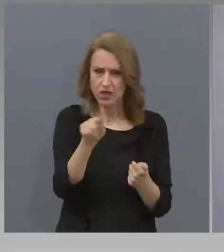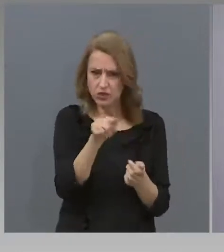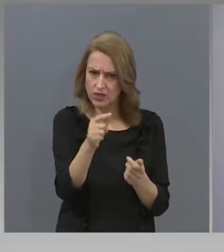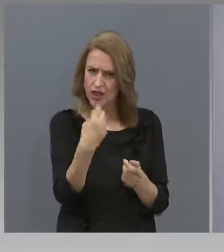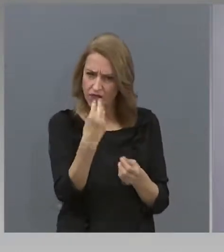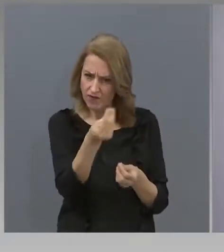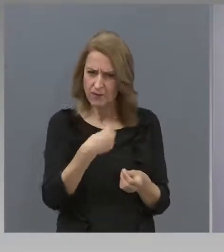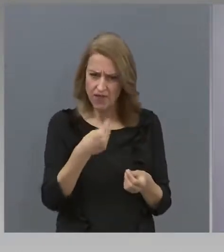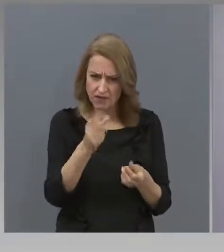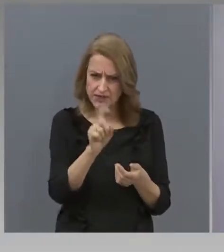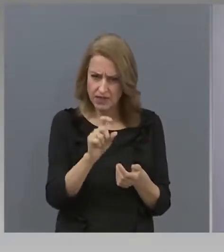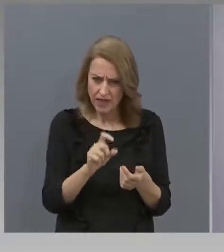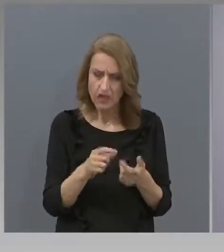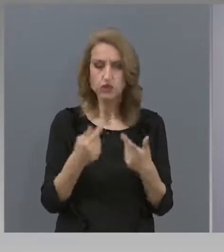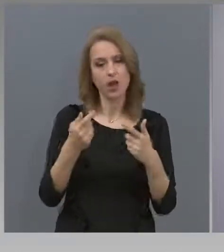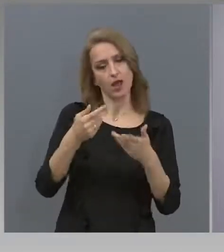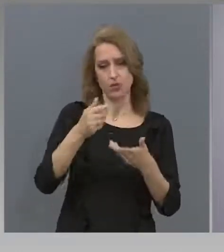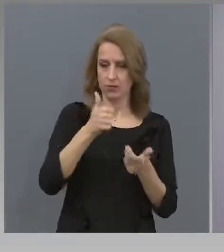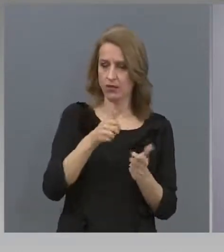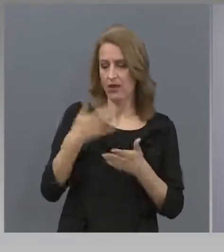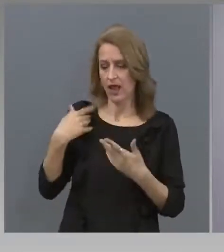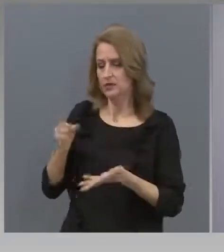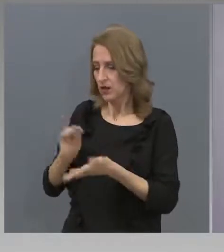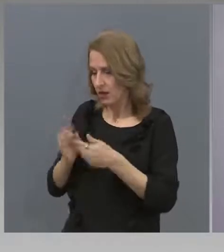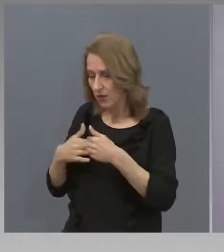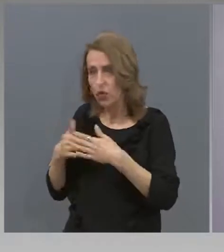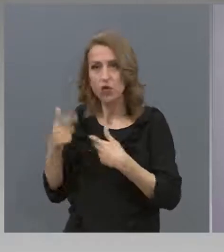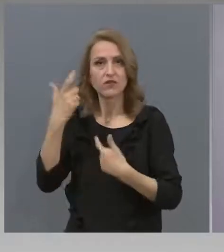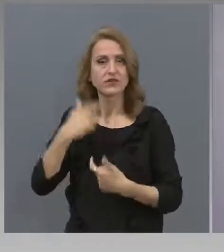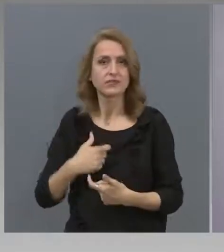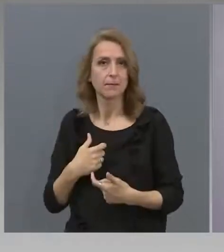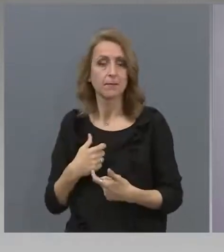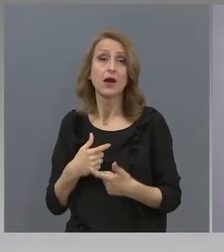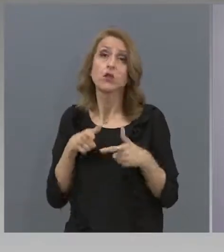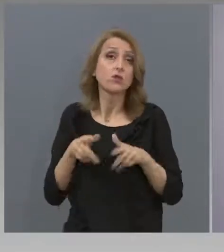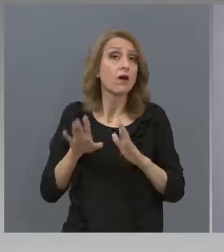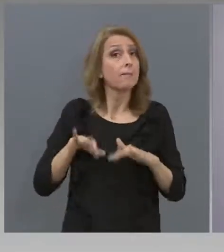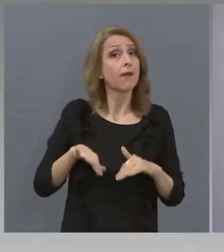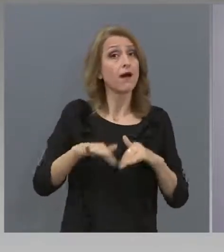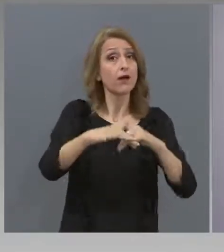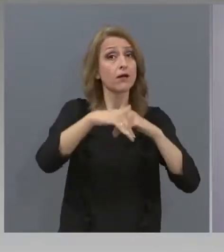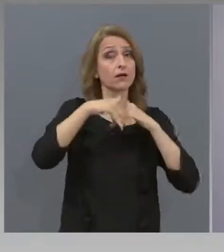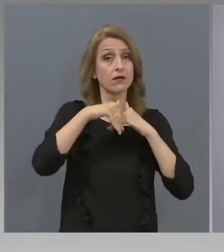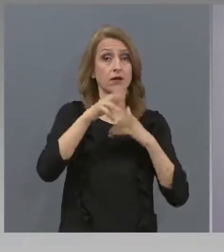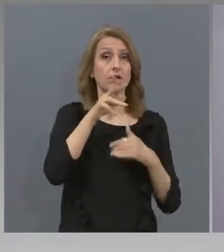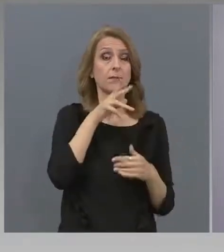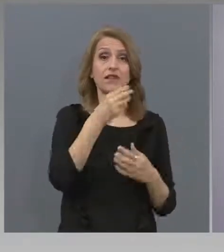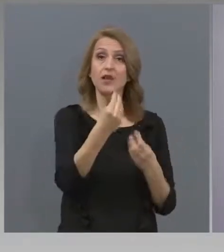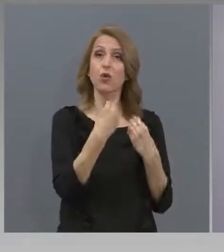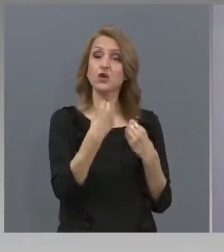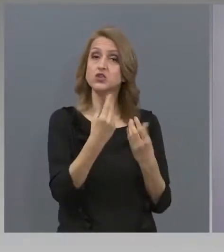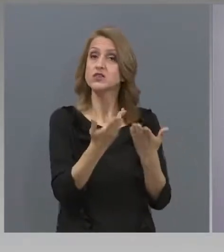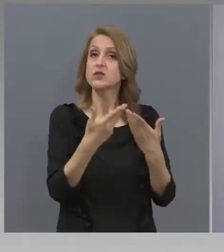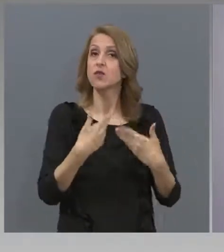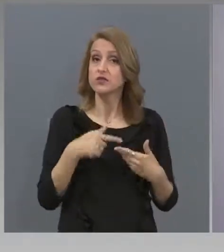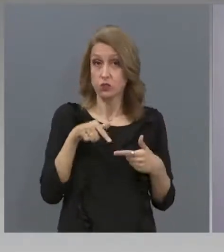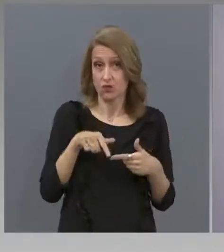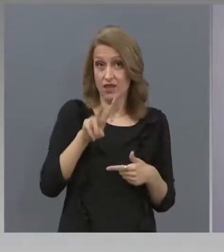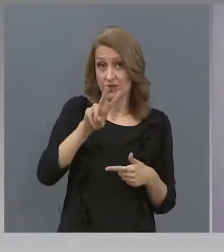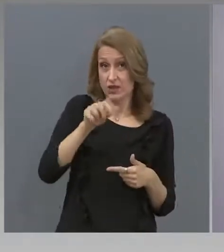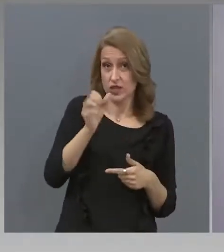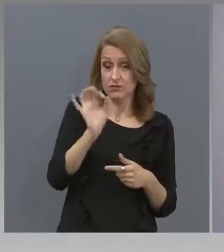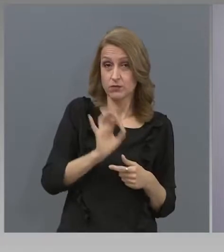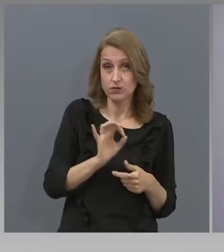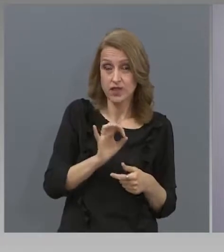преподаватели. Това също включва педагогическо взаимодействие. Както обявихме, 10-11% ни бяха